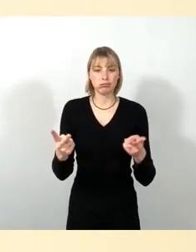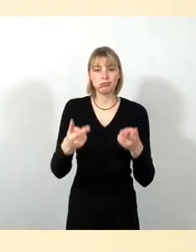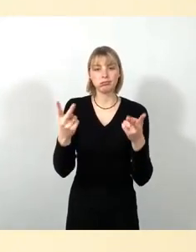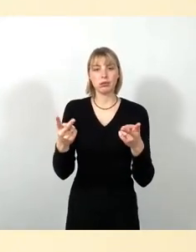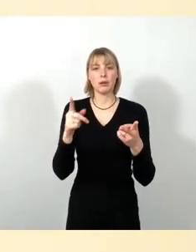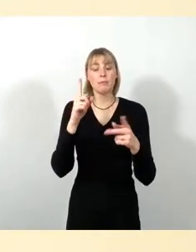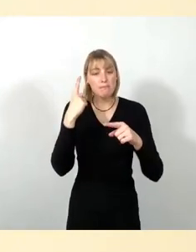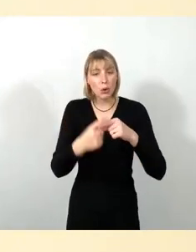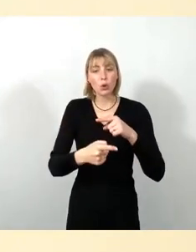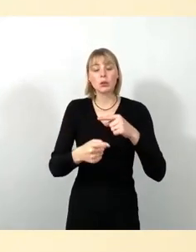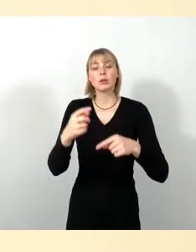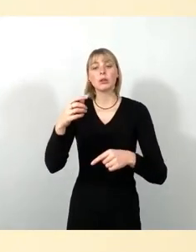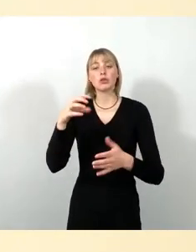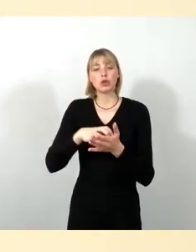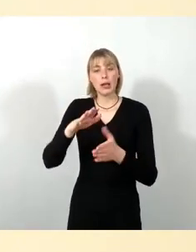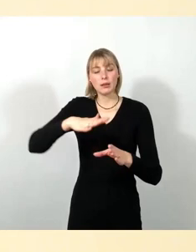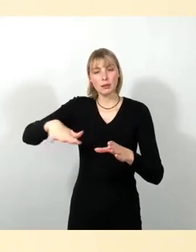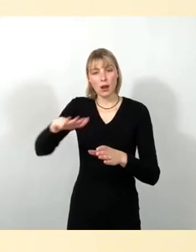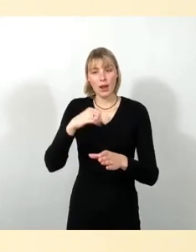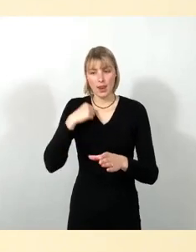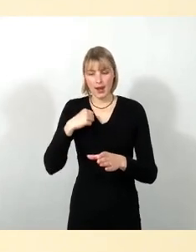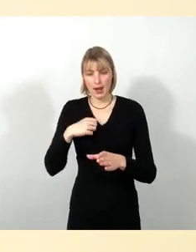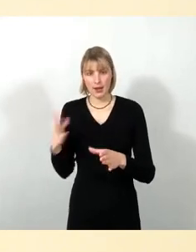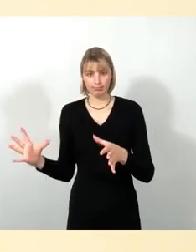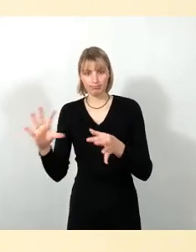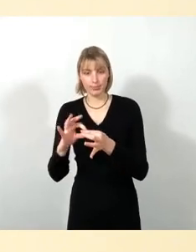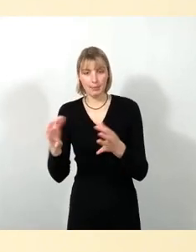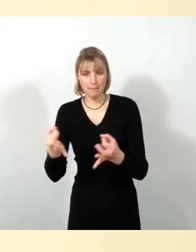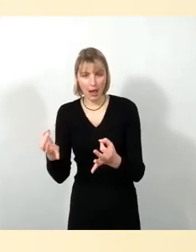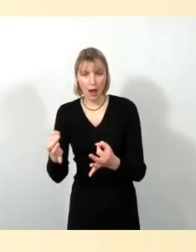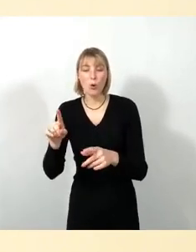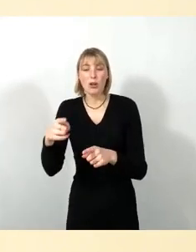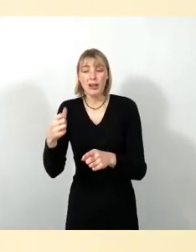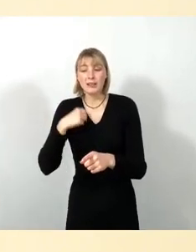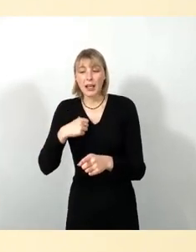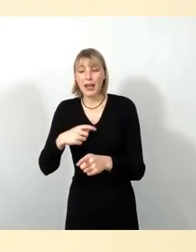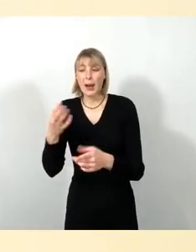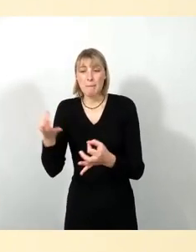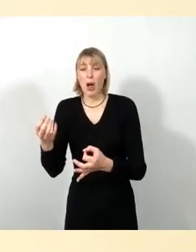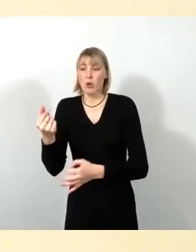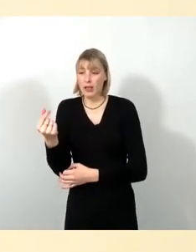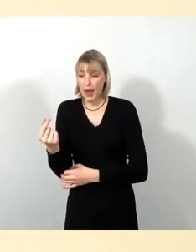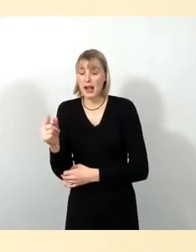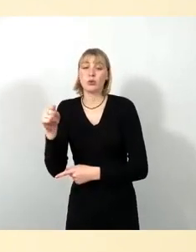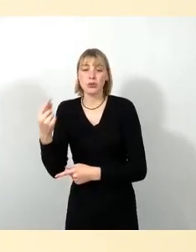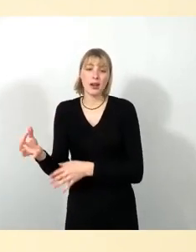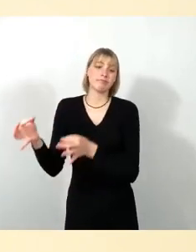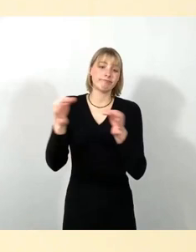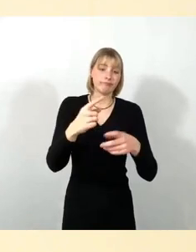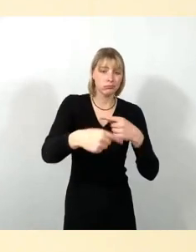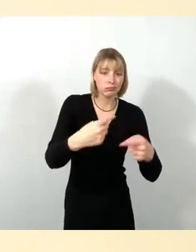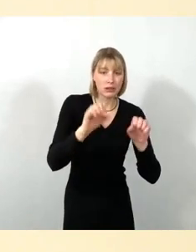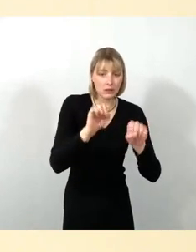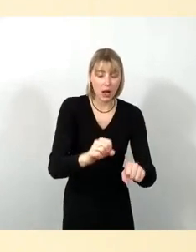Träger, der dafür ein Konzept entwickeln soll. Und damit der Träger das machen kann, braucht er jetzt das Geld, damit er auch weiterhin mit qualifizierten Personal